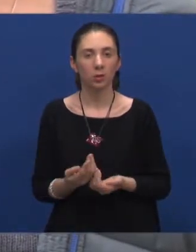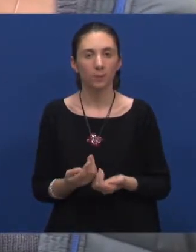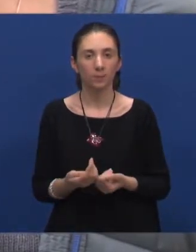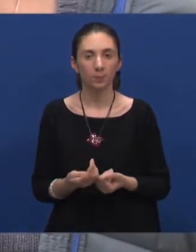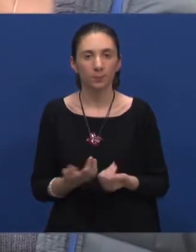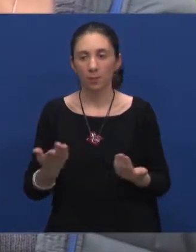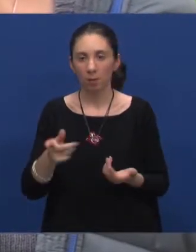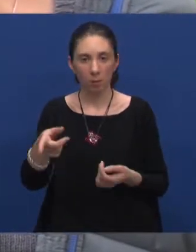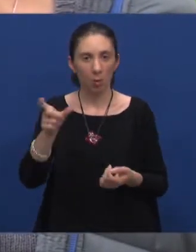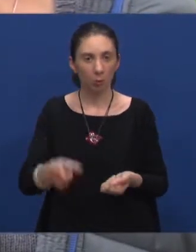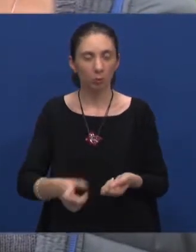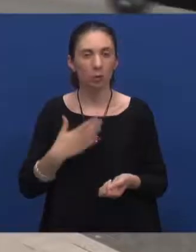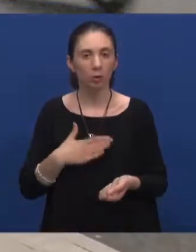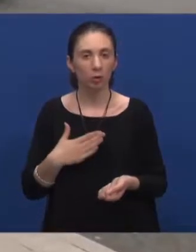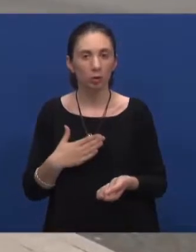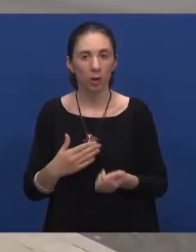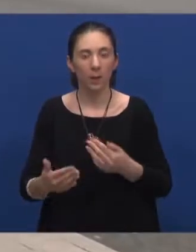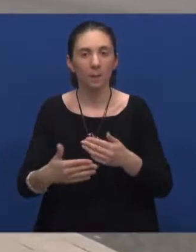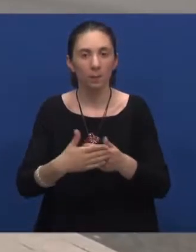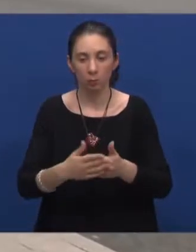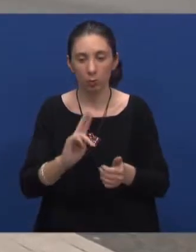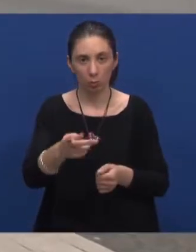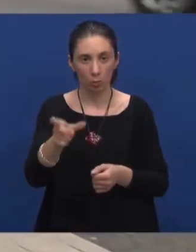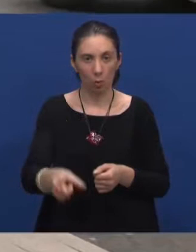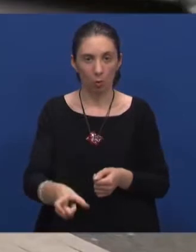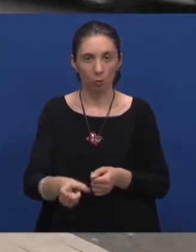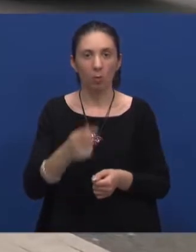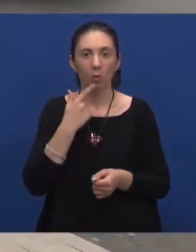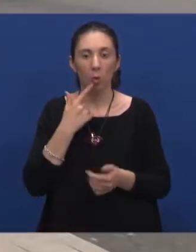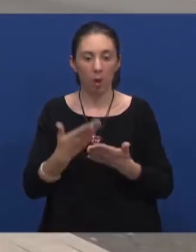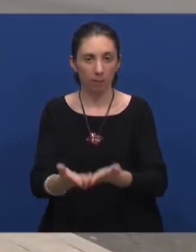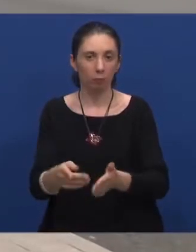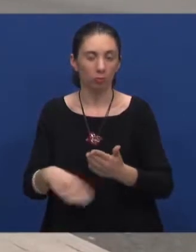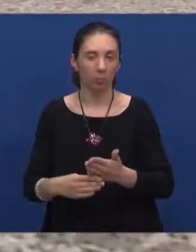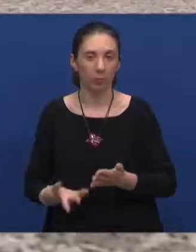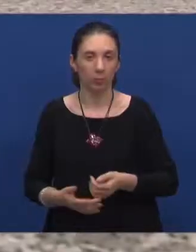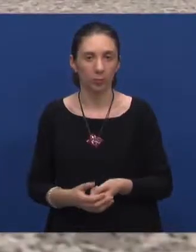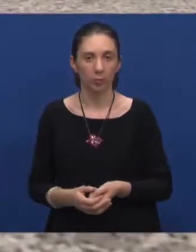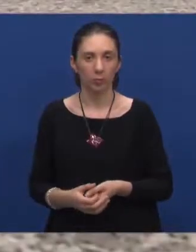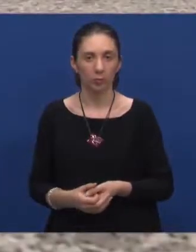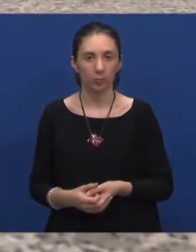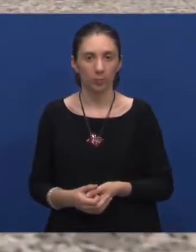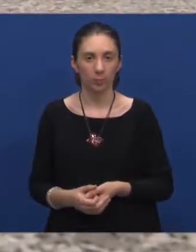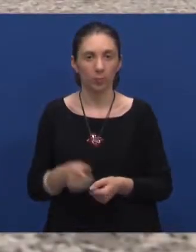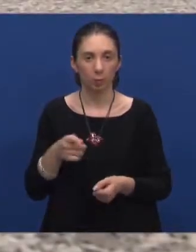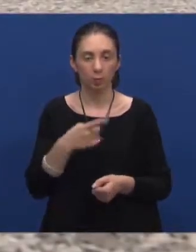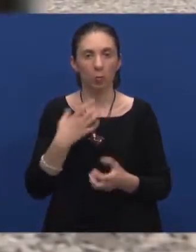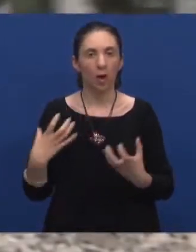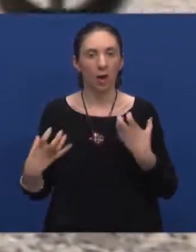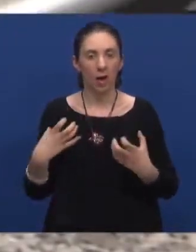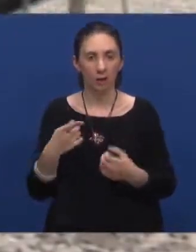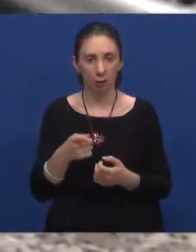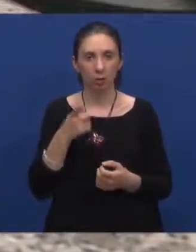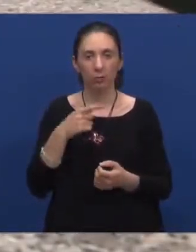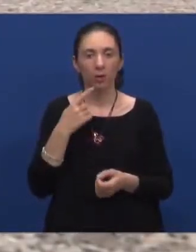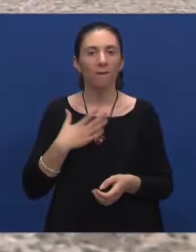koji osoba želi pristupiti drugoj osobi koja pruža pomoć. Evo tu smo kod kazališta.